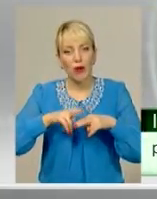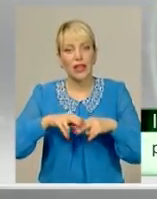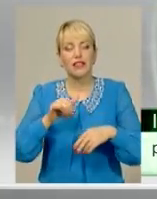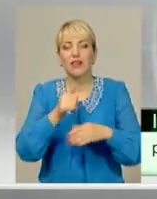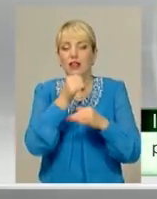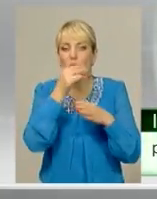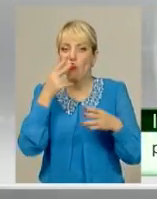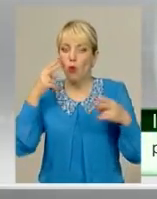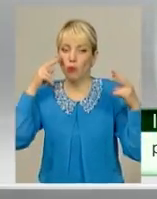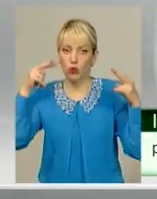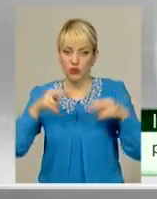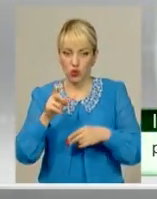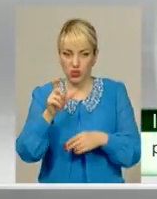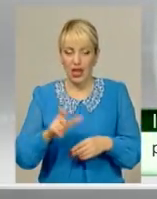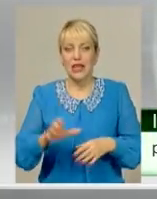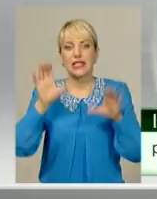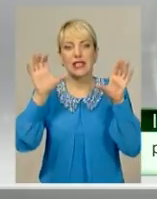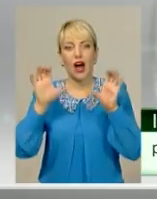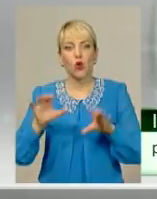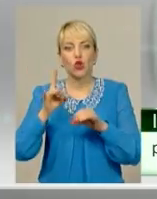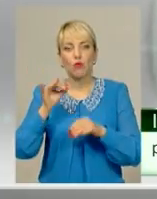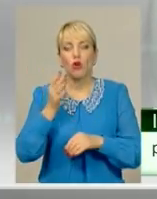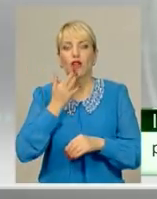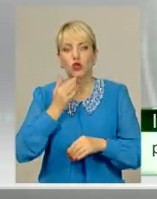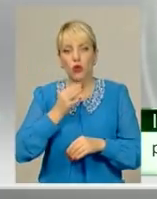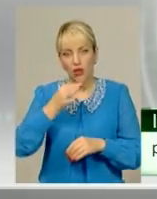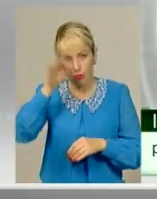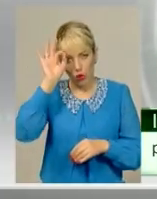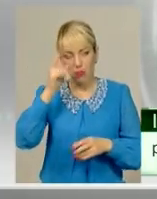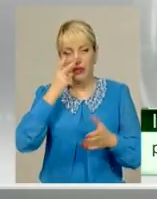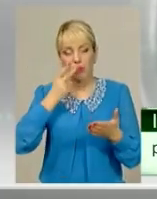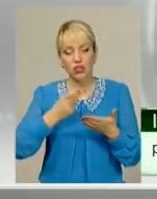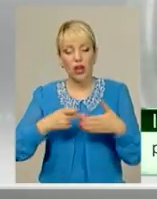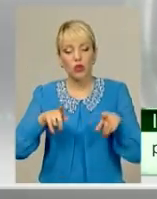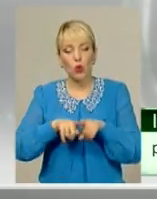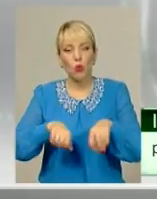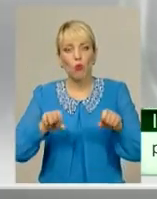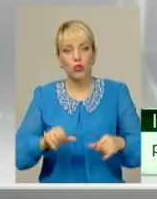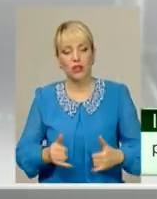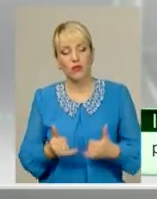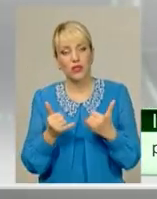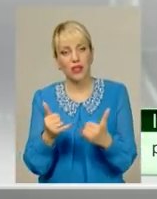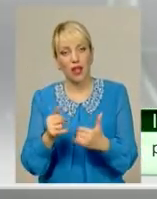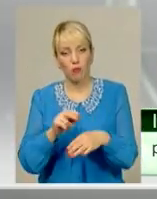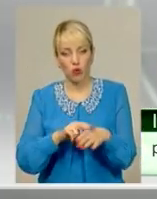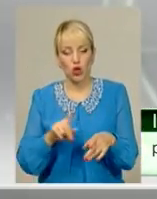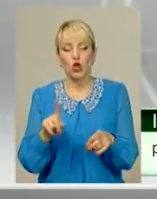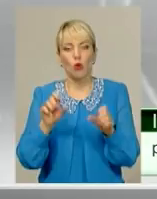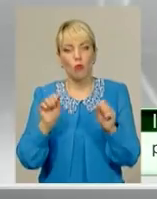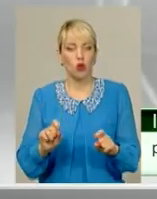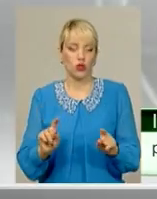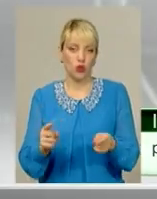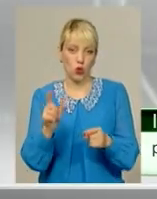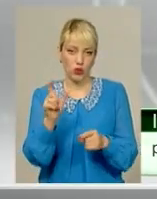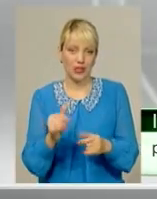особу. Закон України та Національна поліція передбачає таку можливість для поліцейських, що вони можуть затримувати людину для встановлення